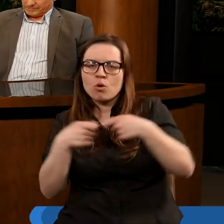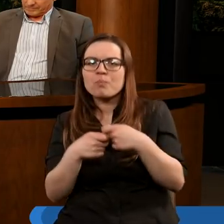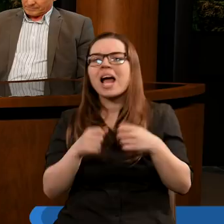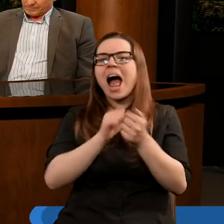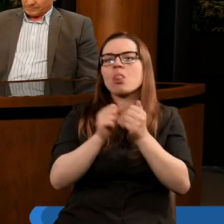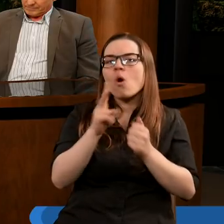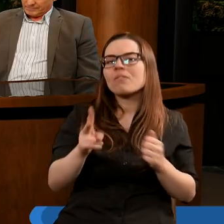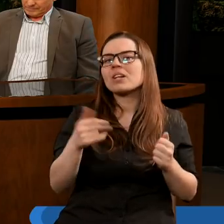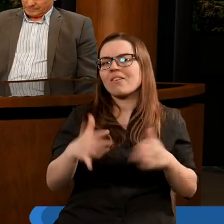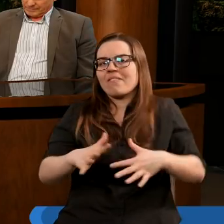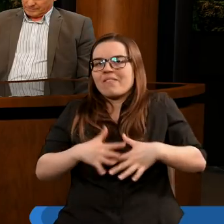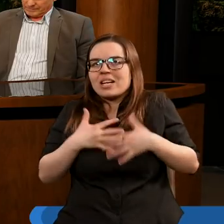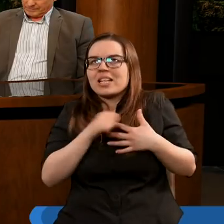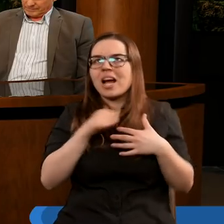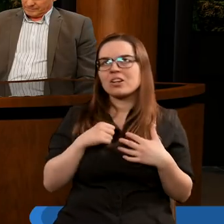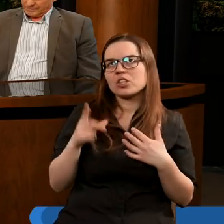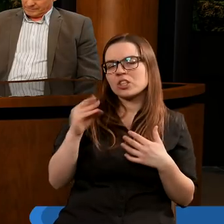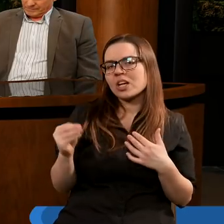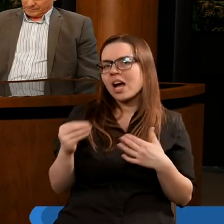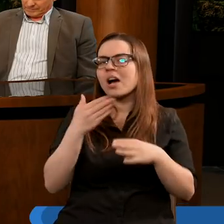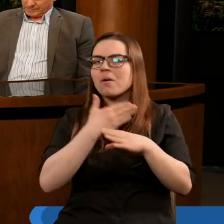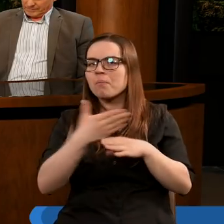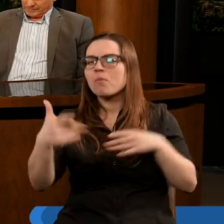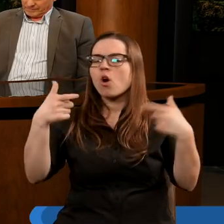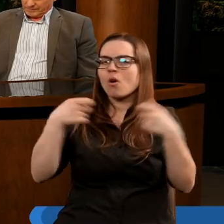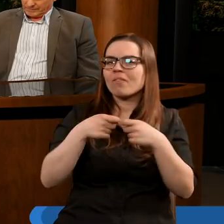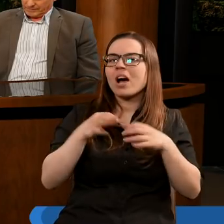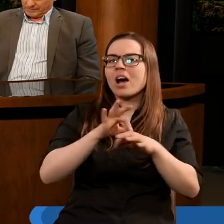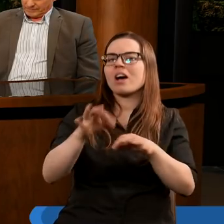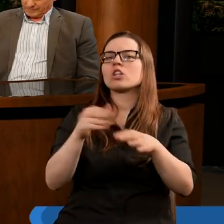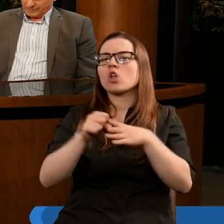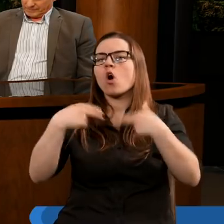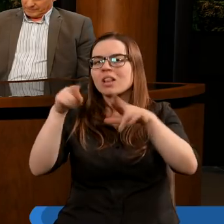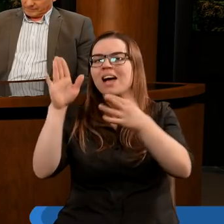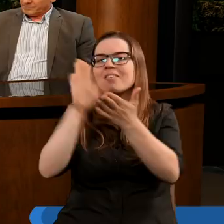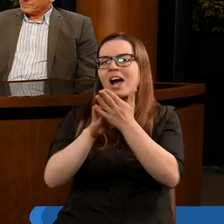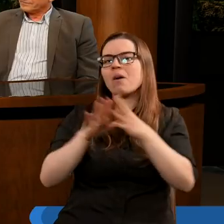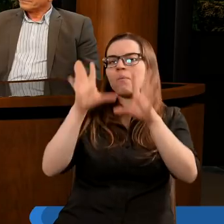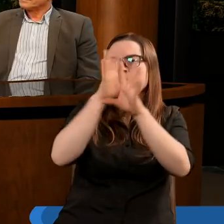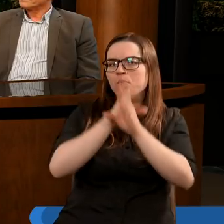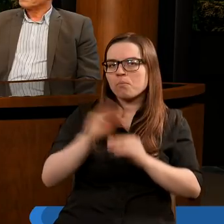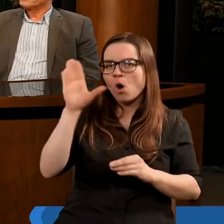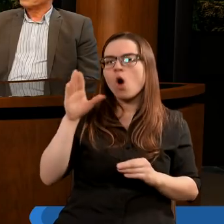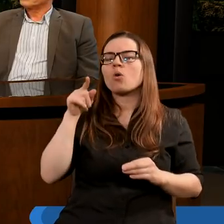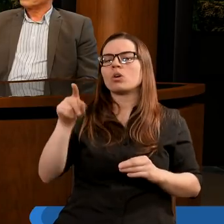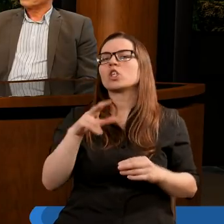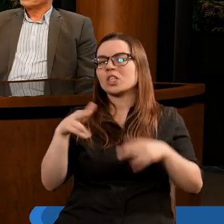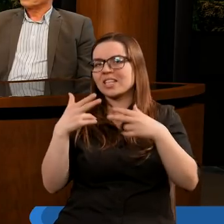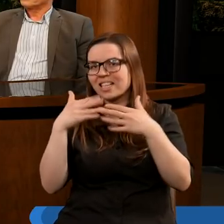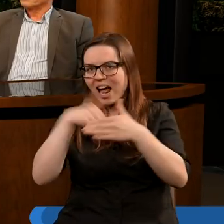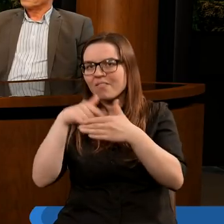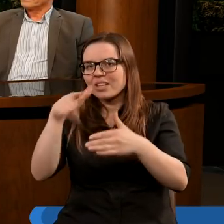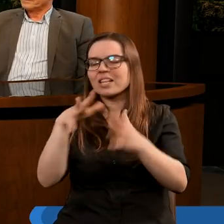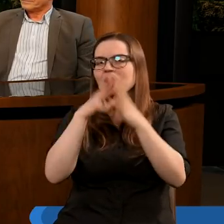mianownik i wydaje się, że to prowadzi do oddawania chwały Bogu. Jak myślicie, czy zachowywanie tych praw,